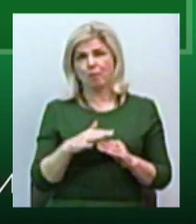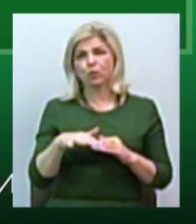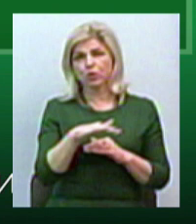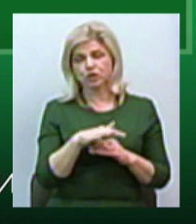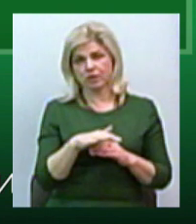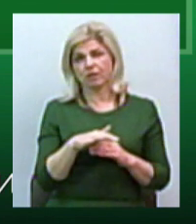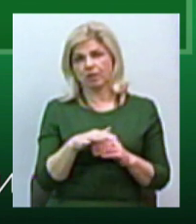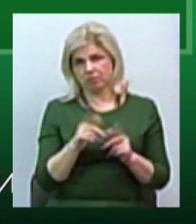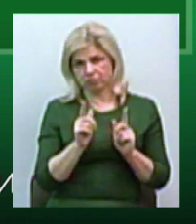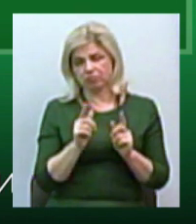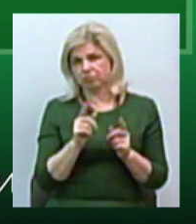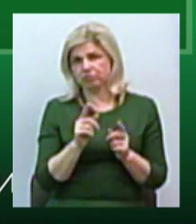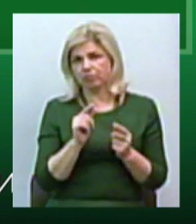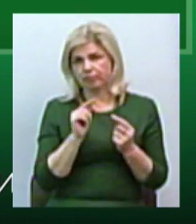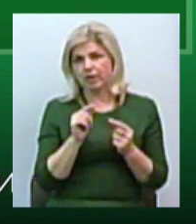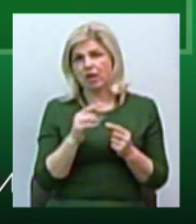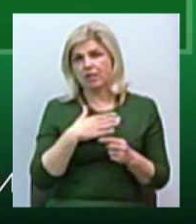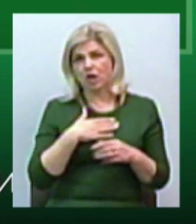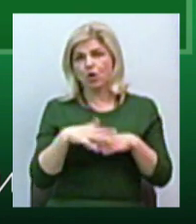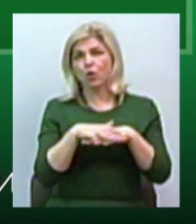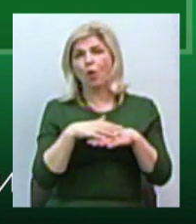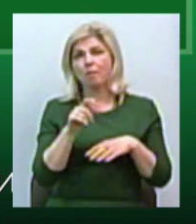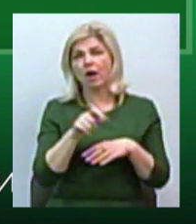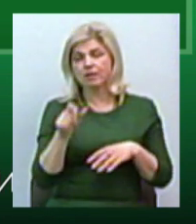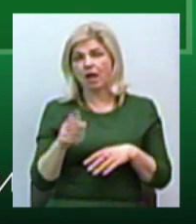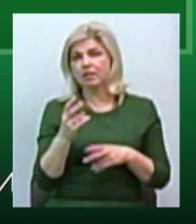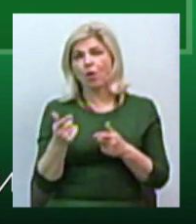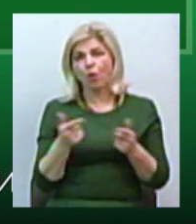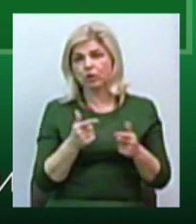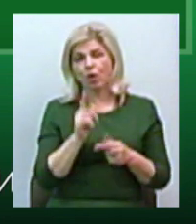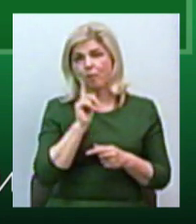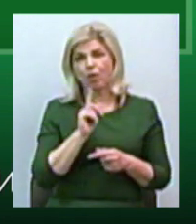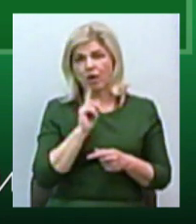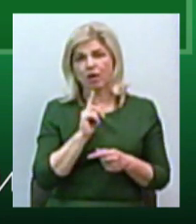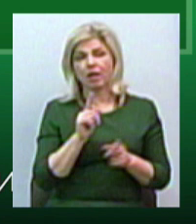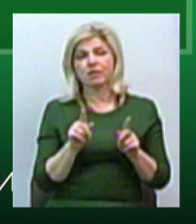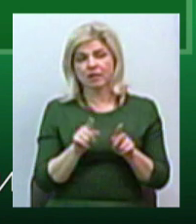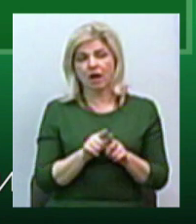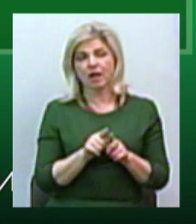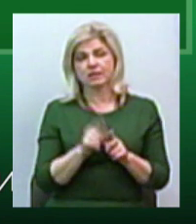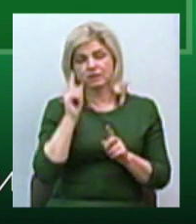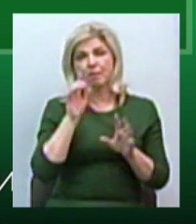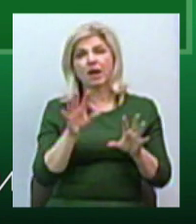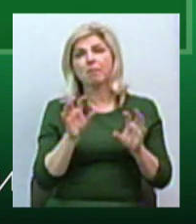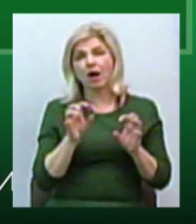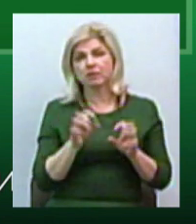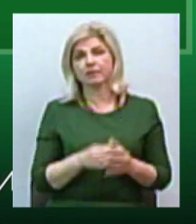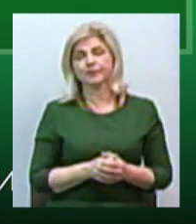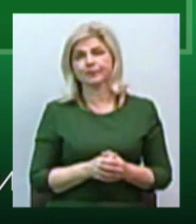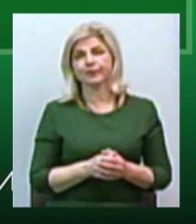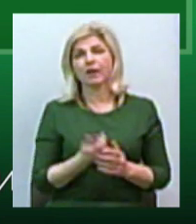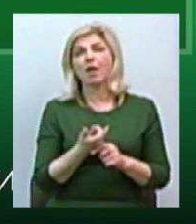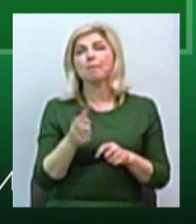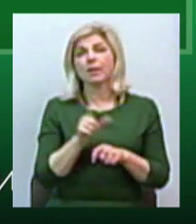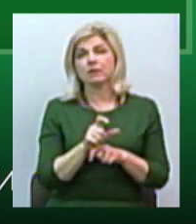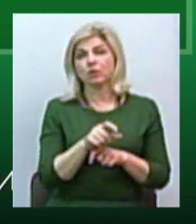рішення. Наші громадяни не готові поки що ось таким чином сприймати. Тобто більшість